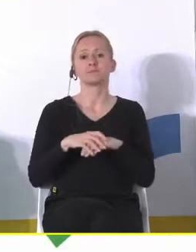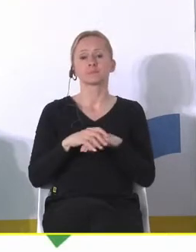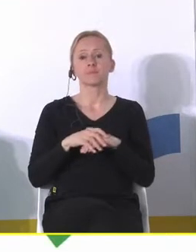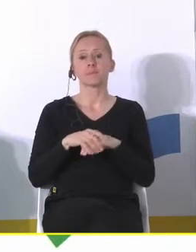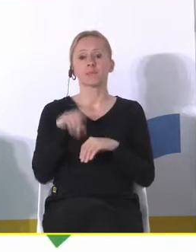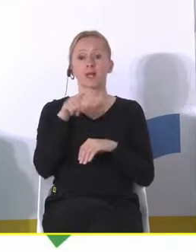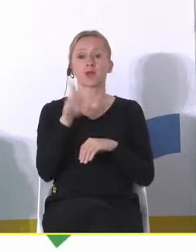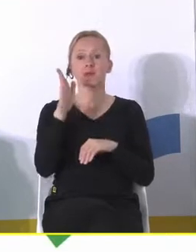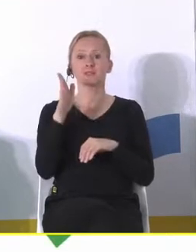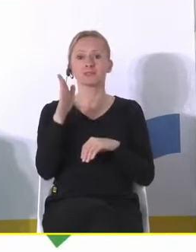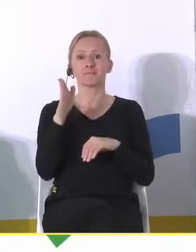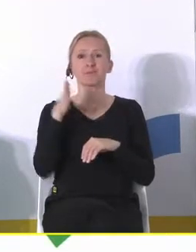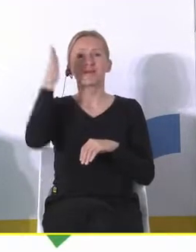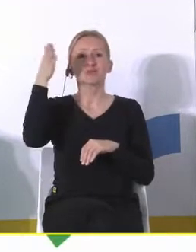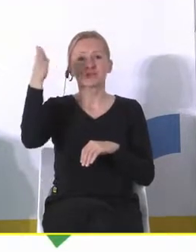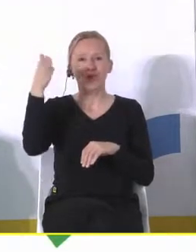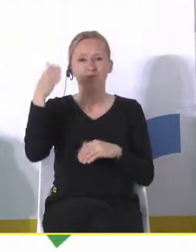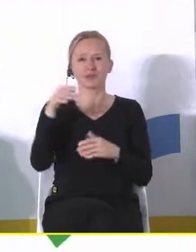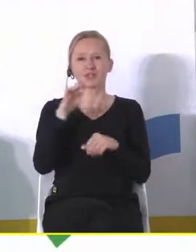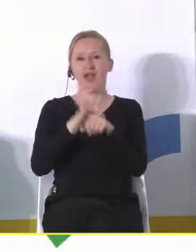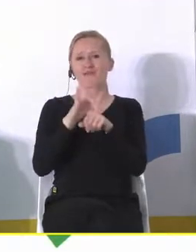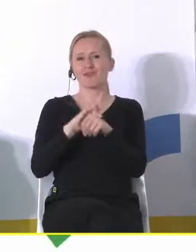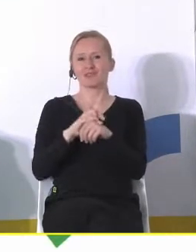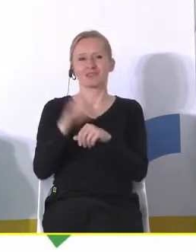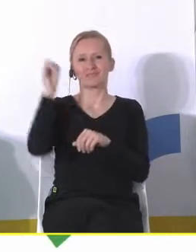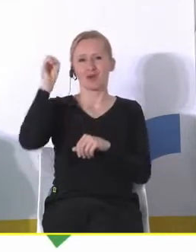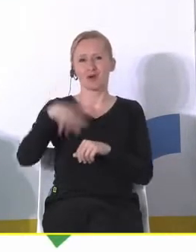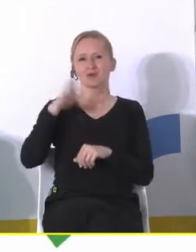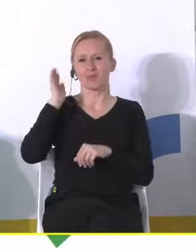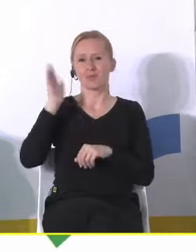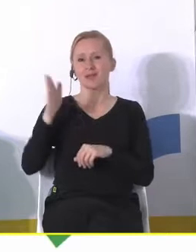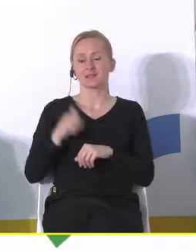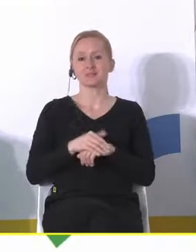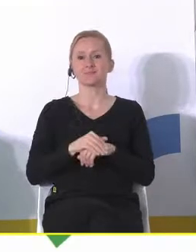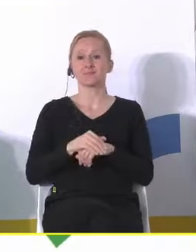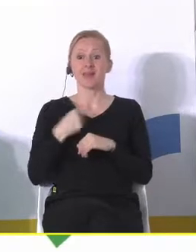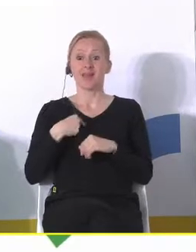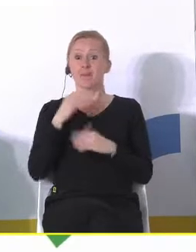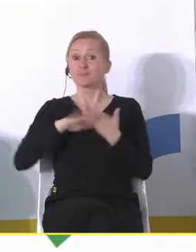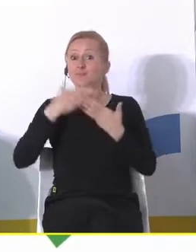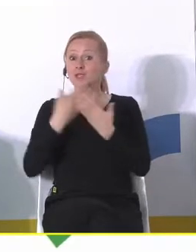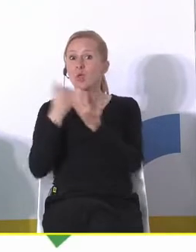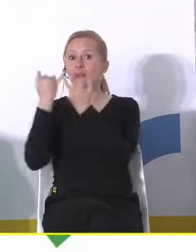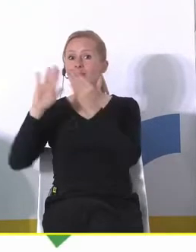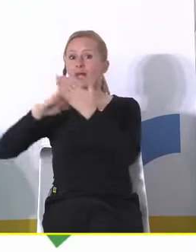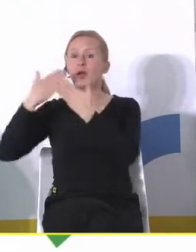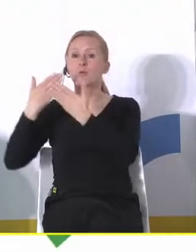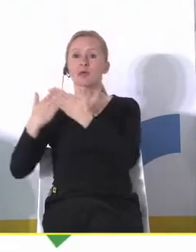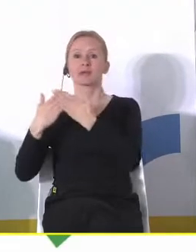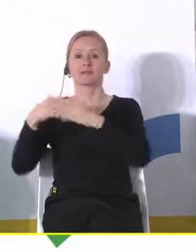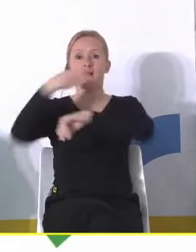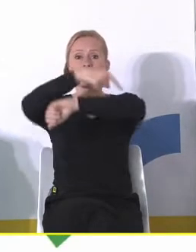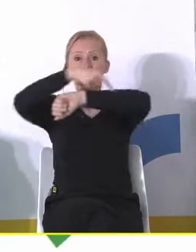A to będzie mi rodziło dalsze konsekwencje, o których pewnie powiemy sobie jeszcze dzisiaj nieraz. Ja tylko podam przykład innego miasta, ale